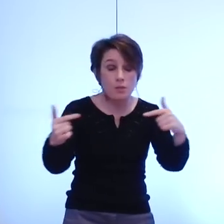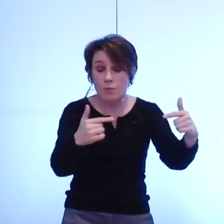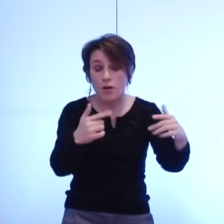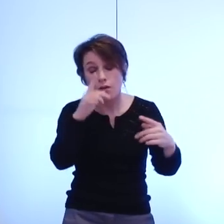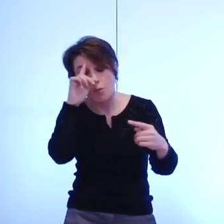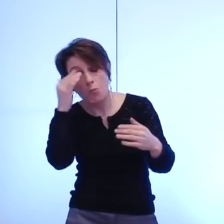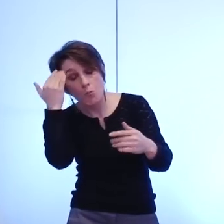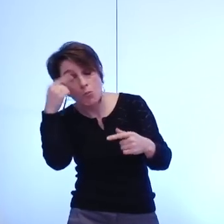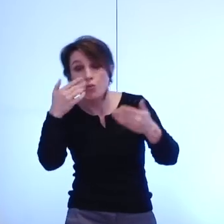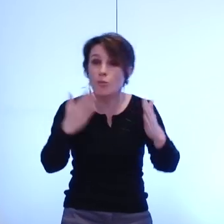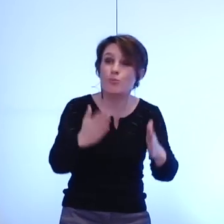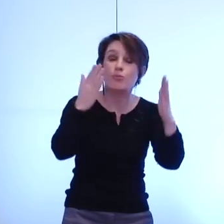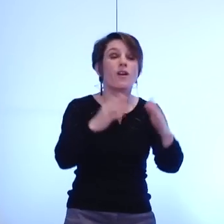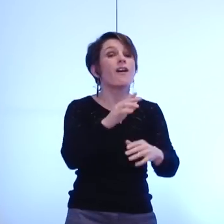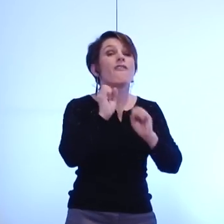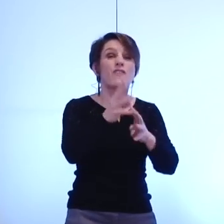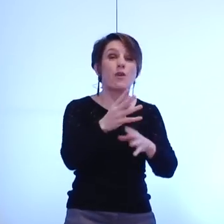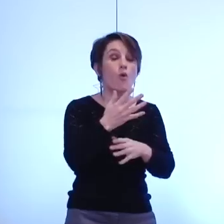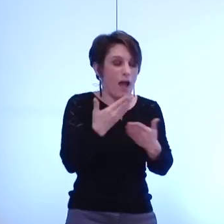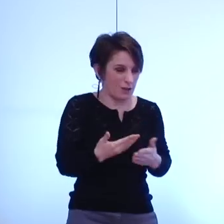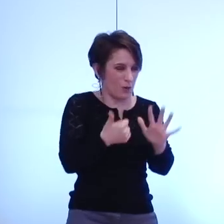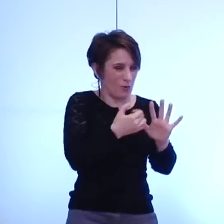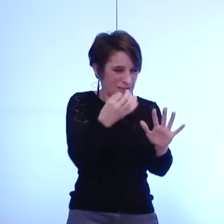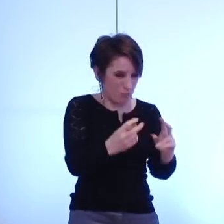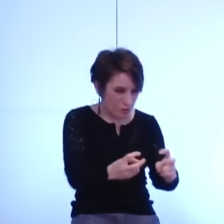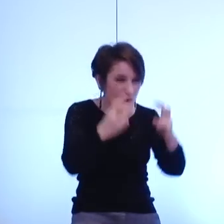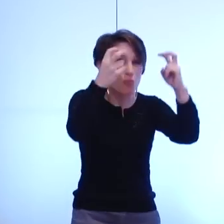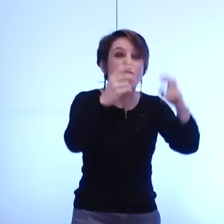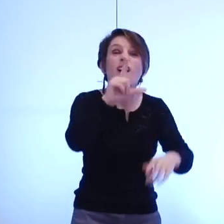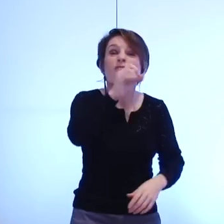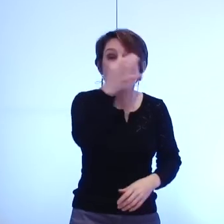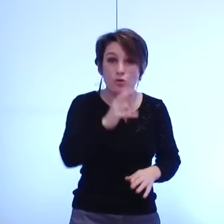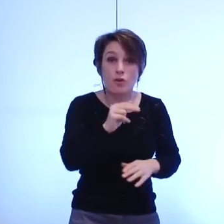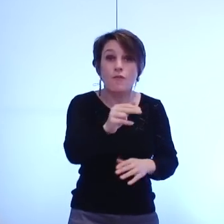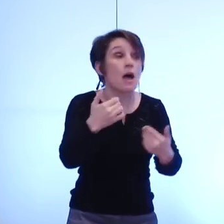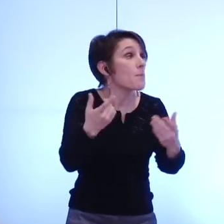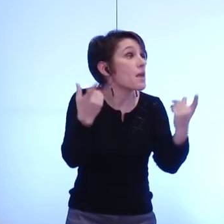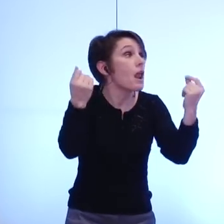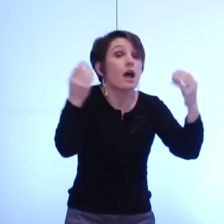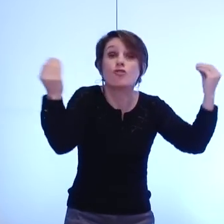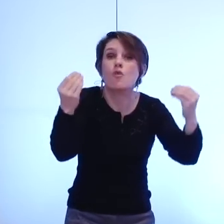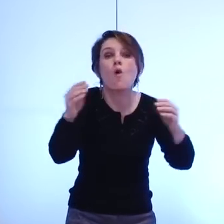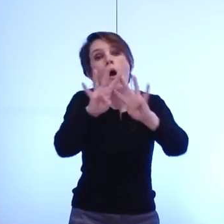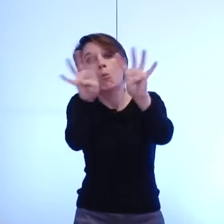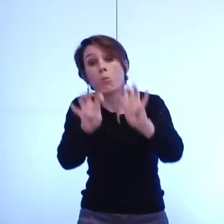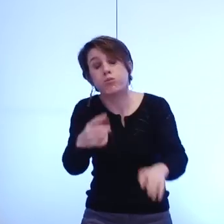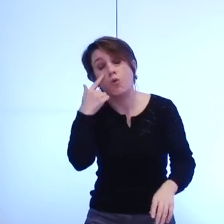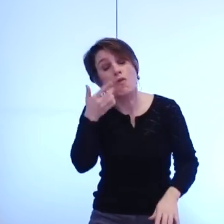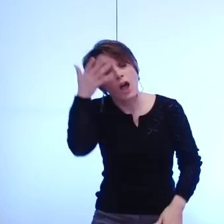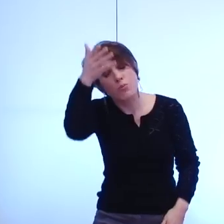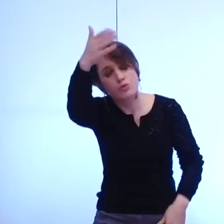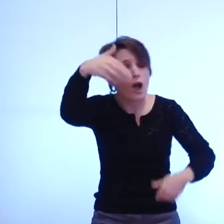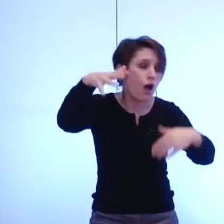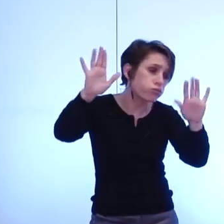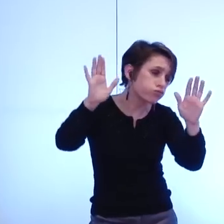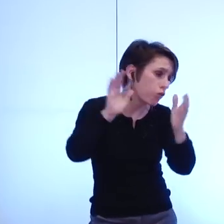20% de vélo dans la ville mais avec quels moyens financiers ça on verra plus tard ma foi c'est